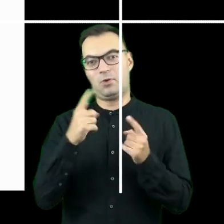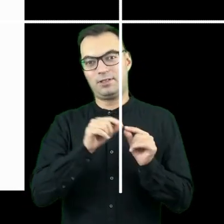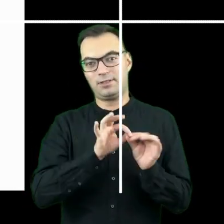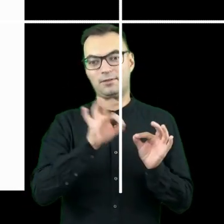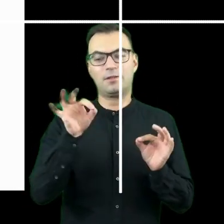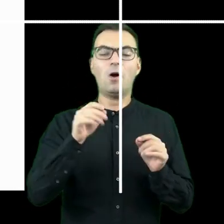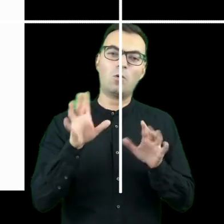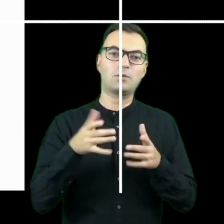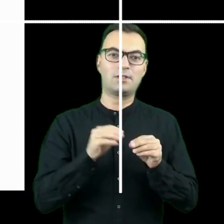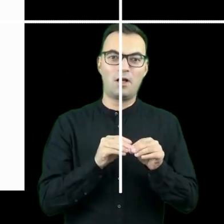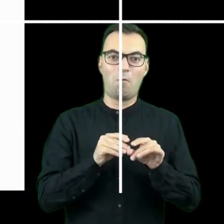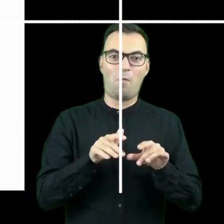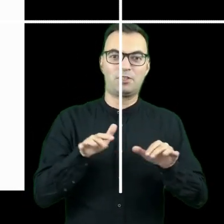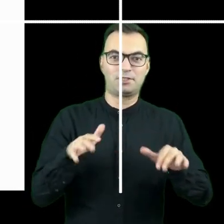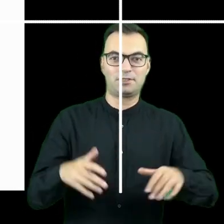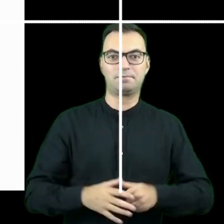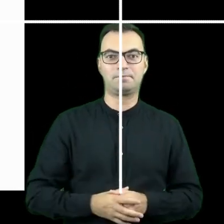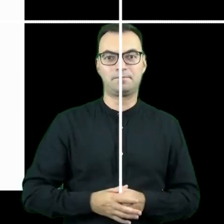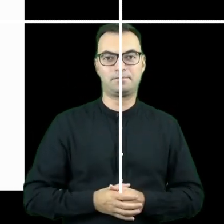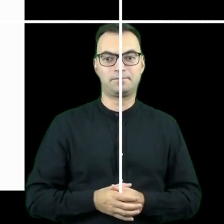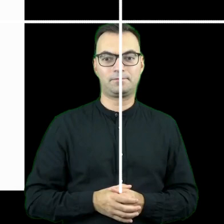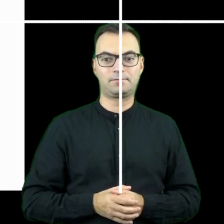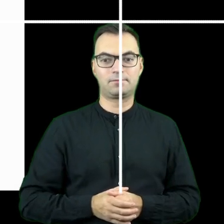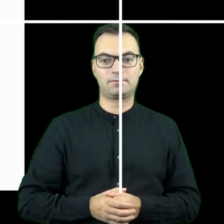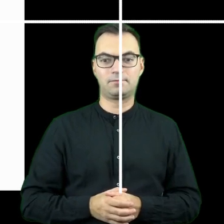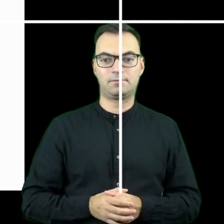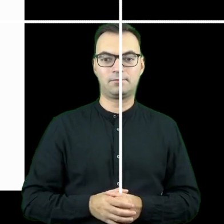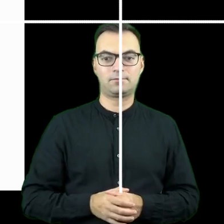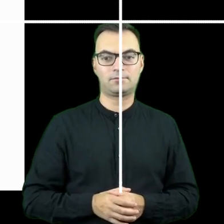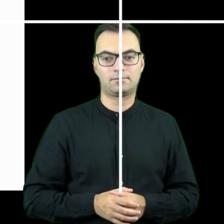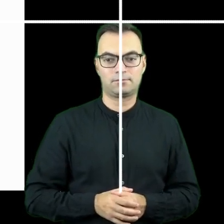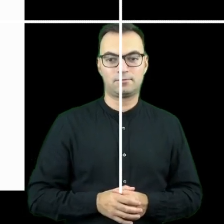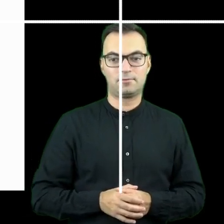przechodzi do tego upowszechnienia, które pokazywałem wcześniej.